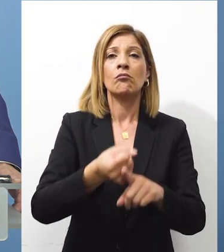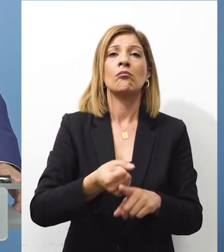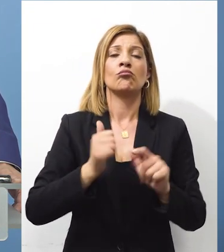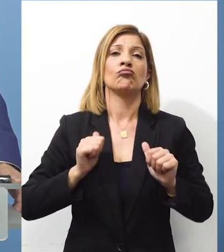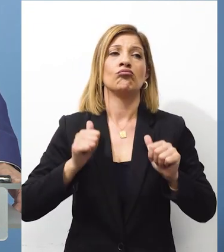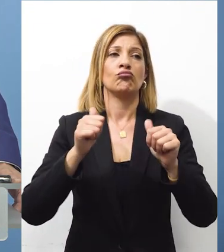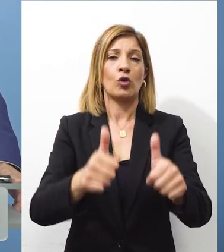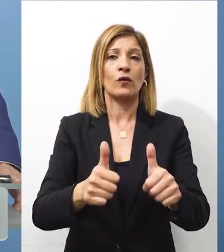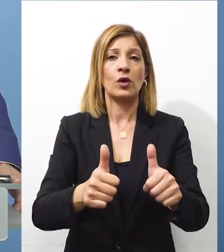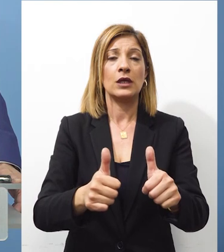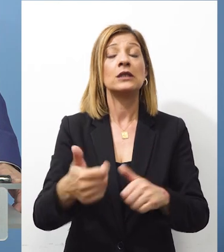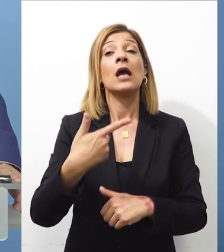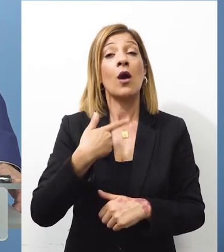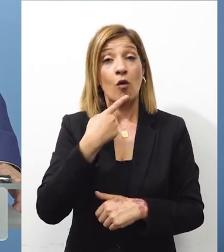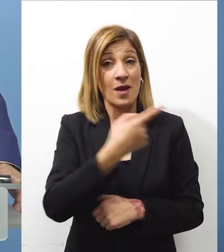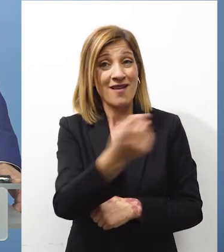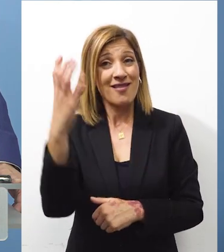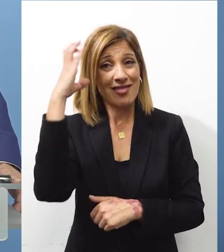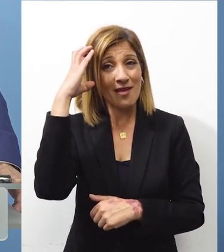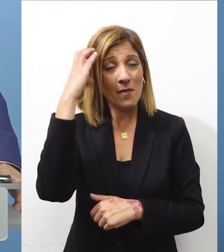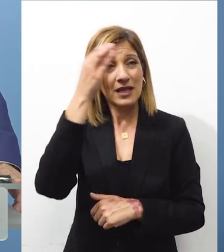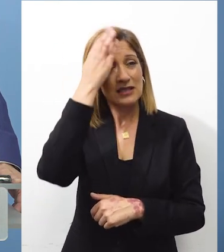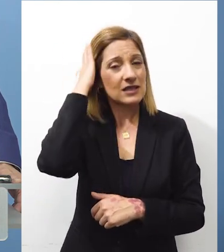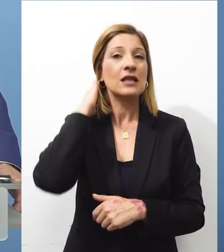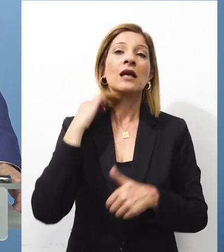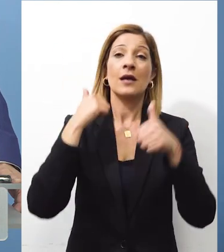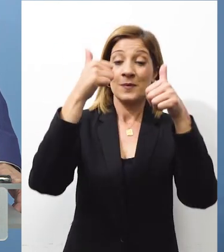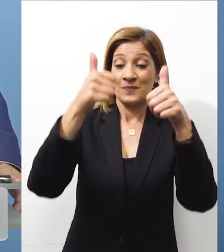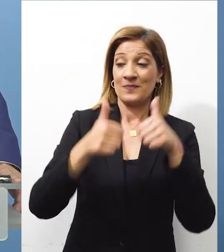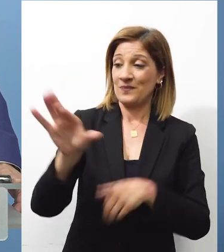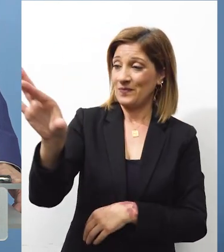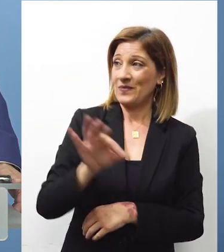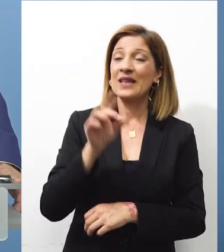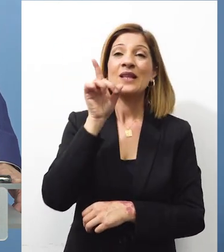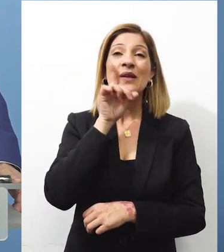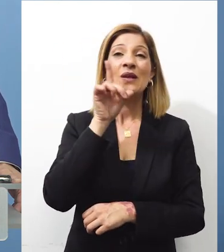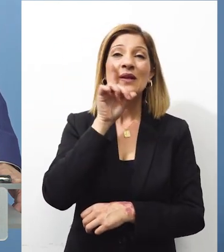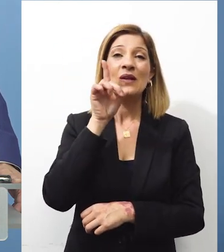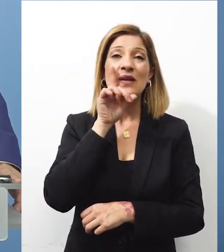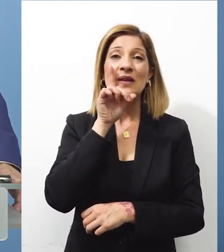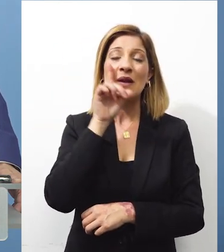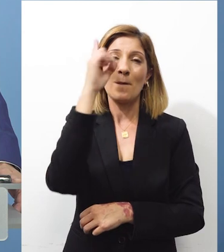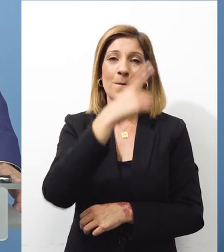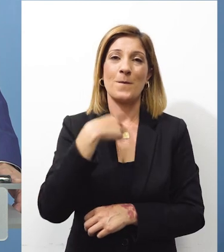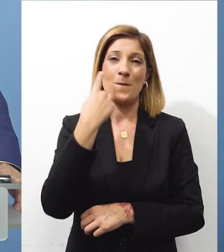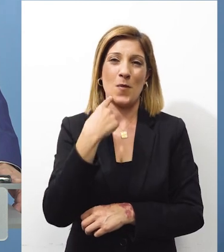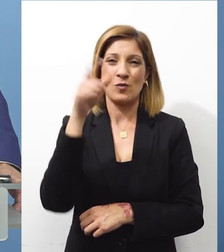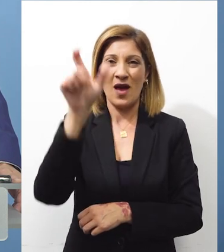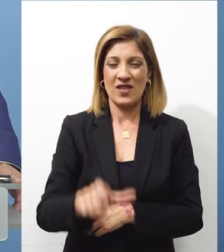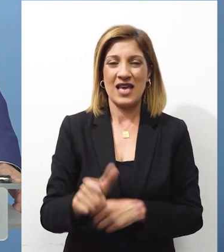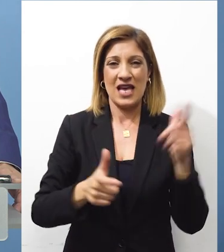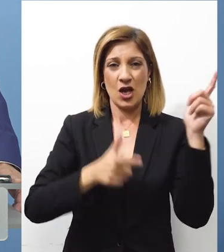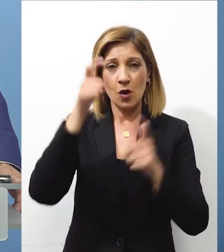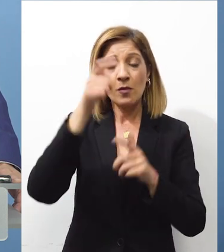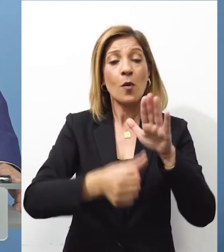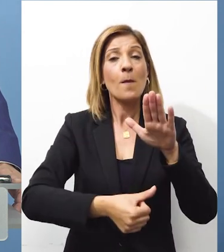πρωτοβουλές σας υπενθυμίζω ότι με την ανακοίνωση του διορισμού της κυρίας Ολγκίν ως προσωπικής απεσταλμένης του Γενικού Γραμματεία είναι